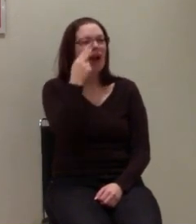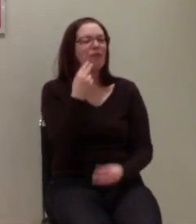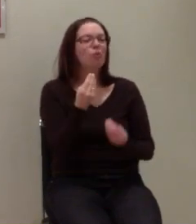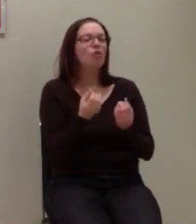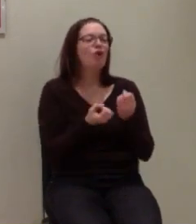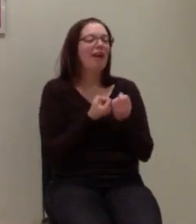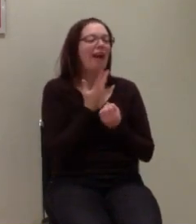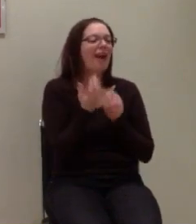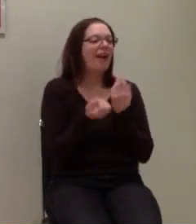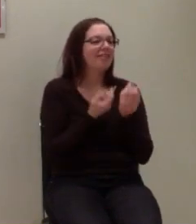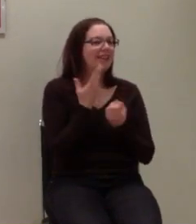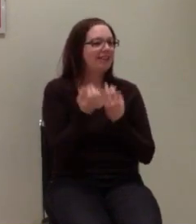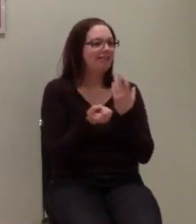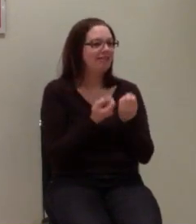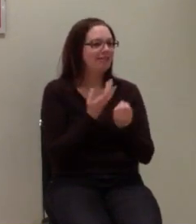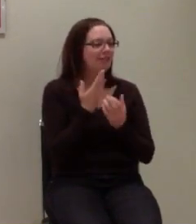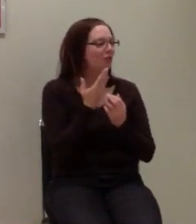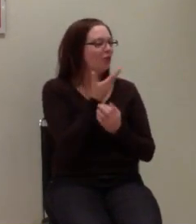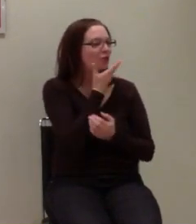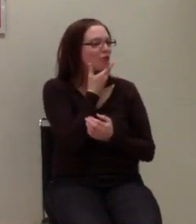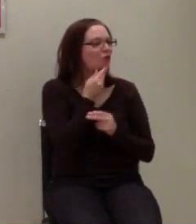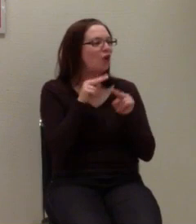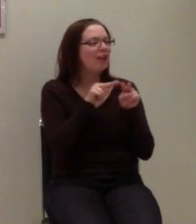Köpfe und wir haben doch da so ein tolles Videosystem.